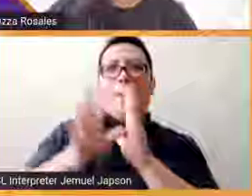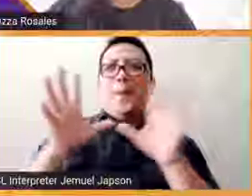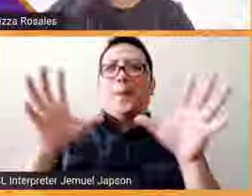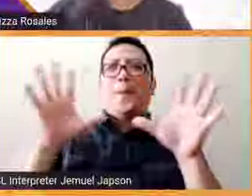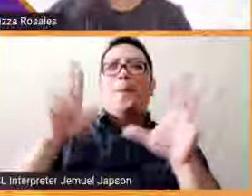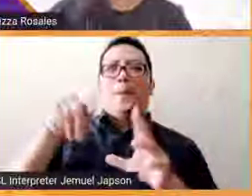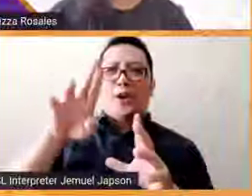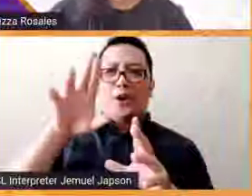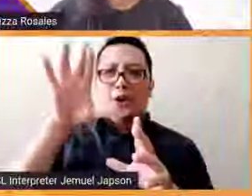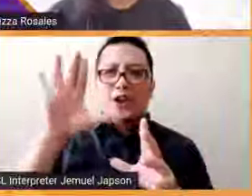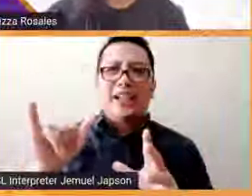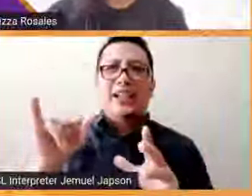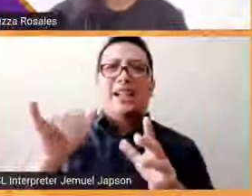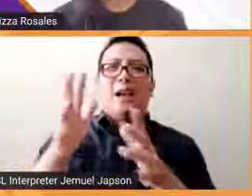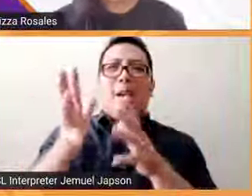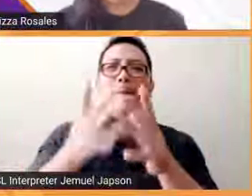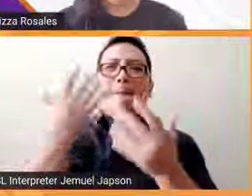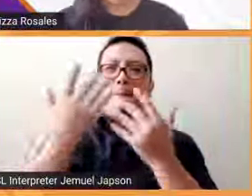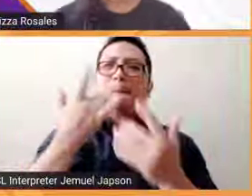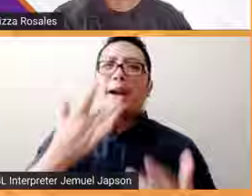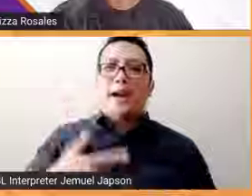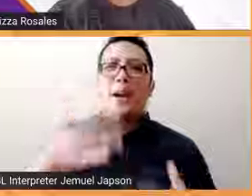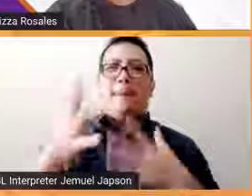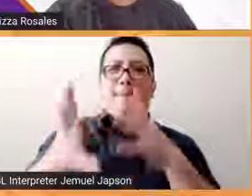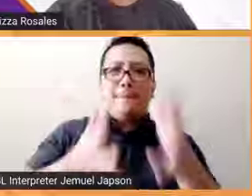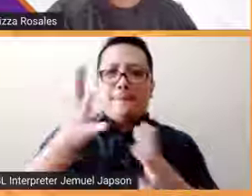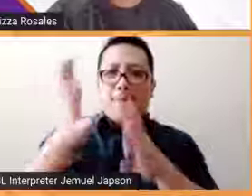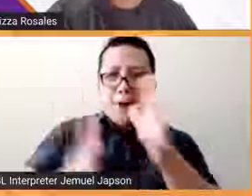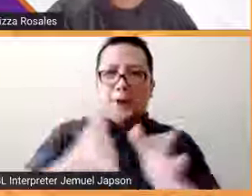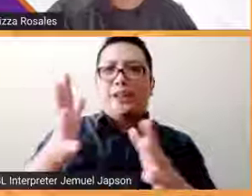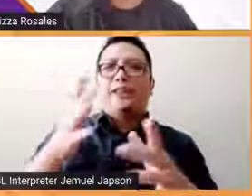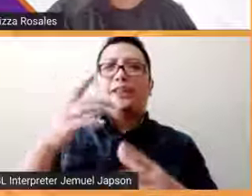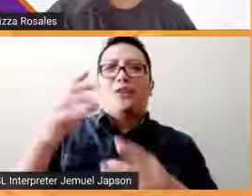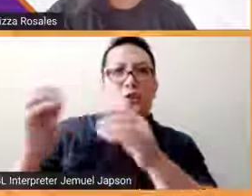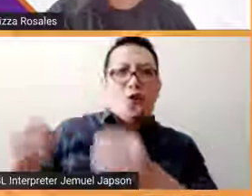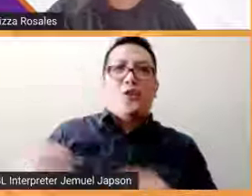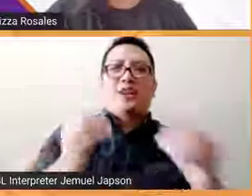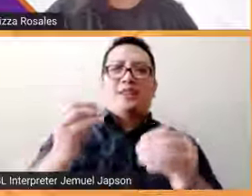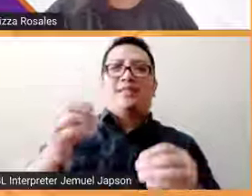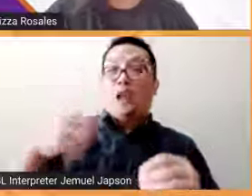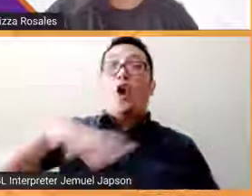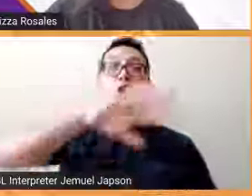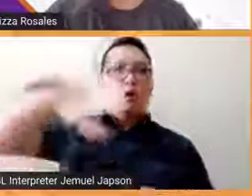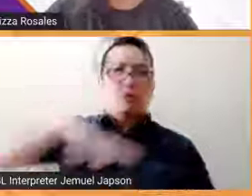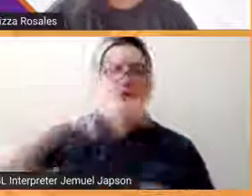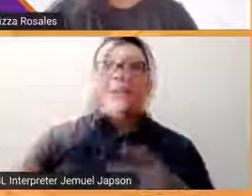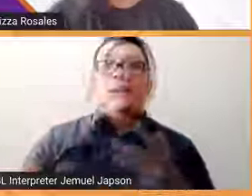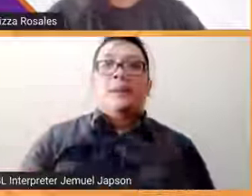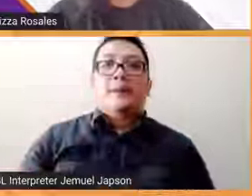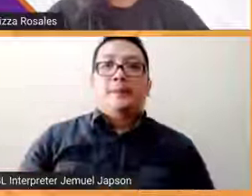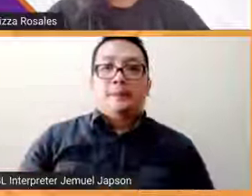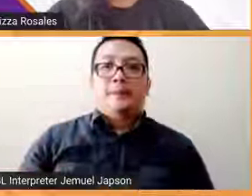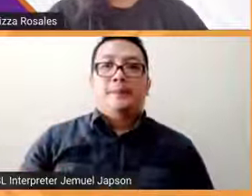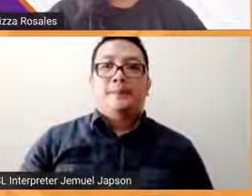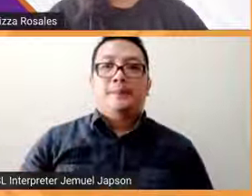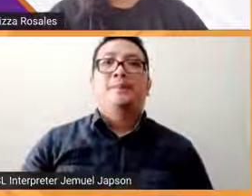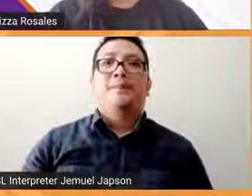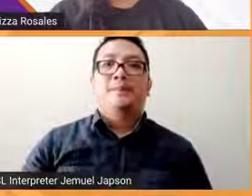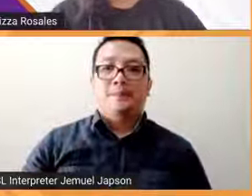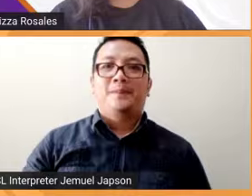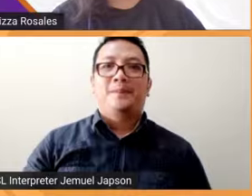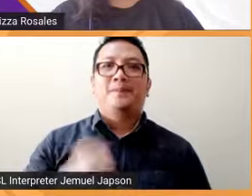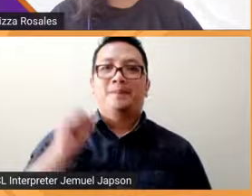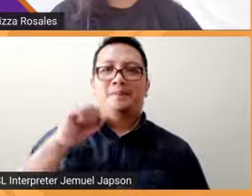birthday nating lahat sa araw ng halalan ganyan okay po yes brisa